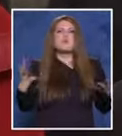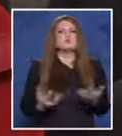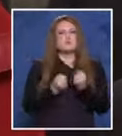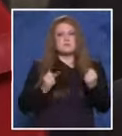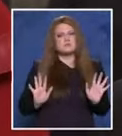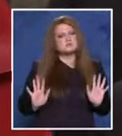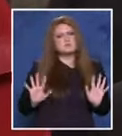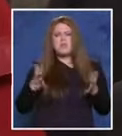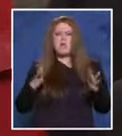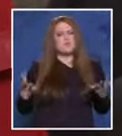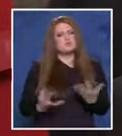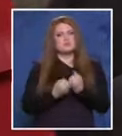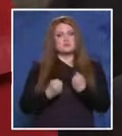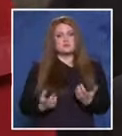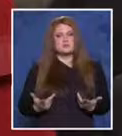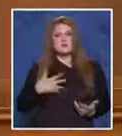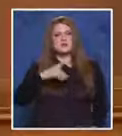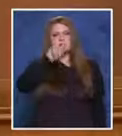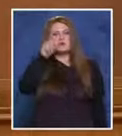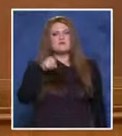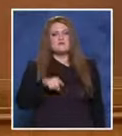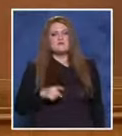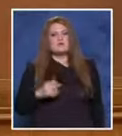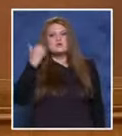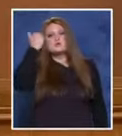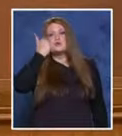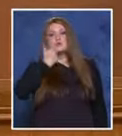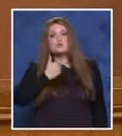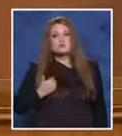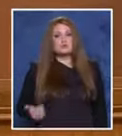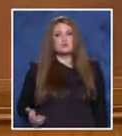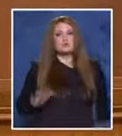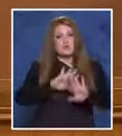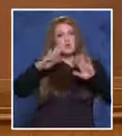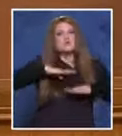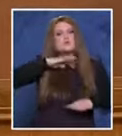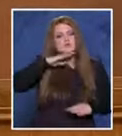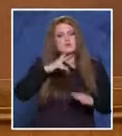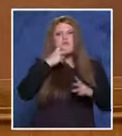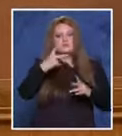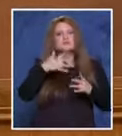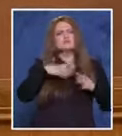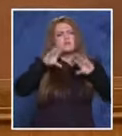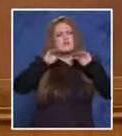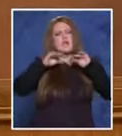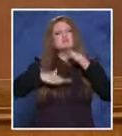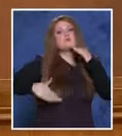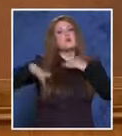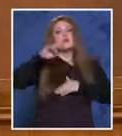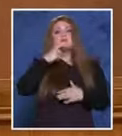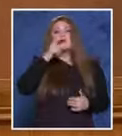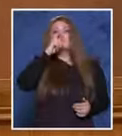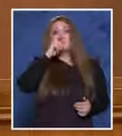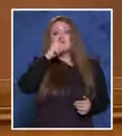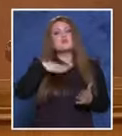Да. Това е положение. Въпроси имате ли? Добре, че са дошли. Да, спрете, достатъчно. Виждам, че имате да кажете много неща, но за съда са